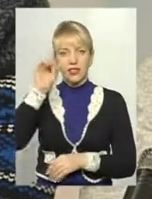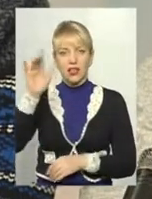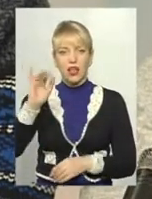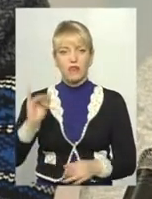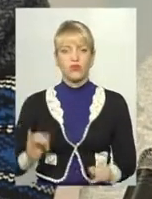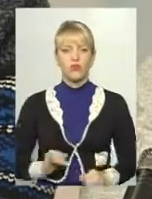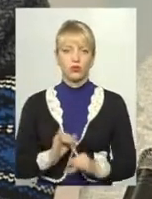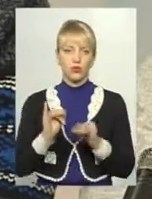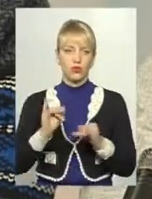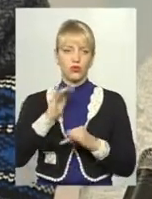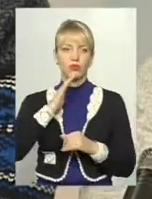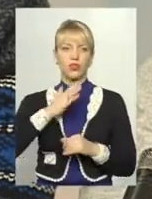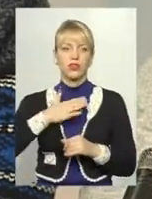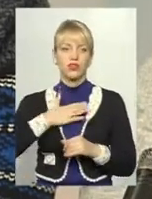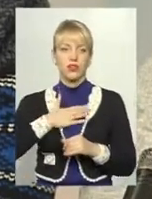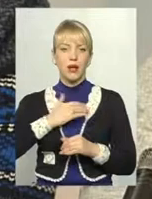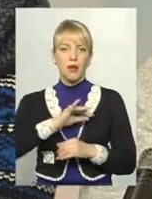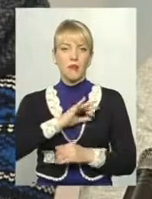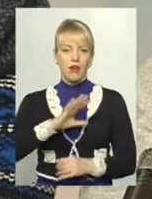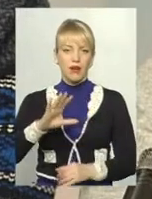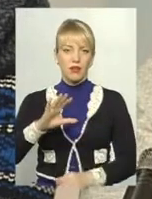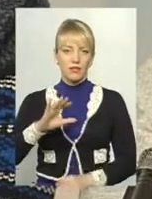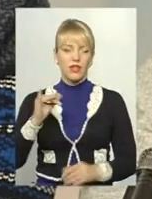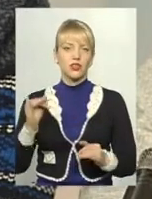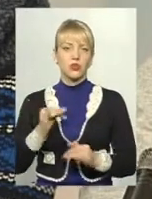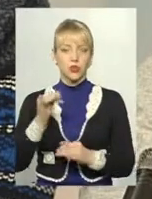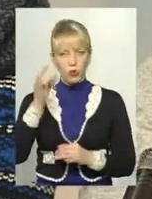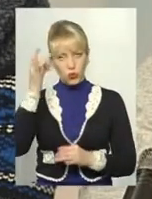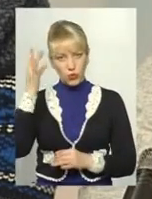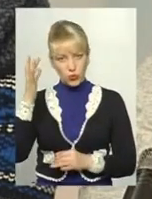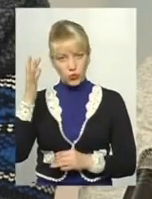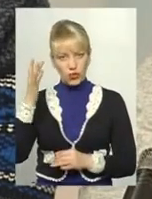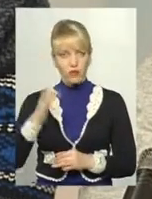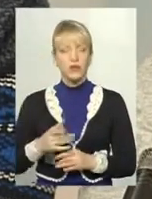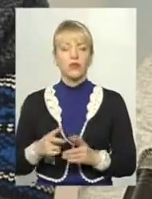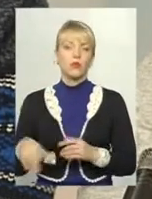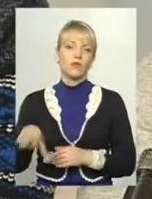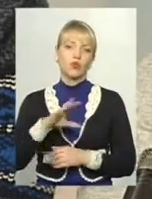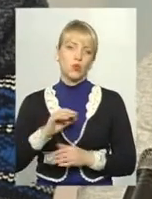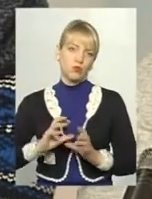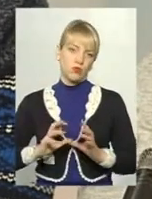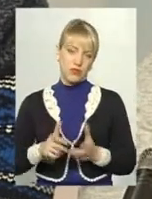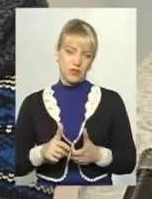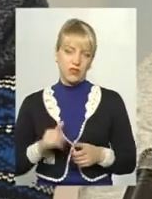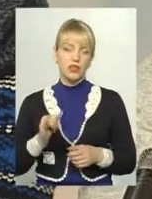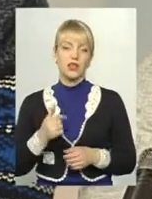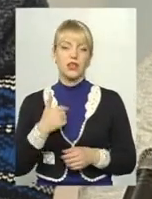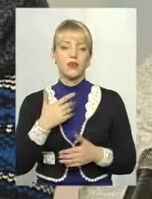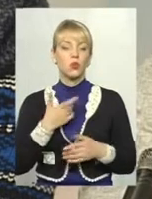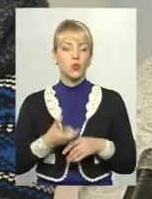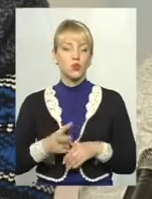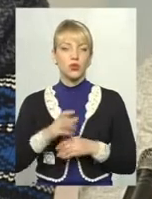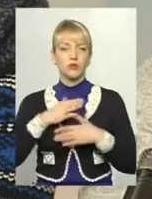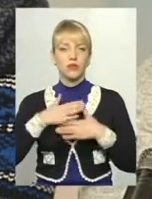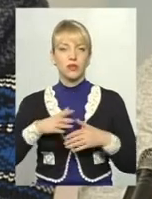історію і наше багатство історико-культурне усьому світу. І дуже приємно, що